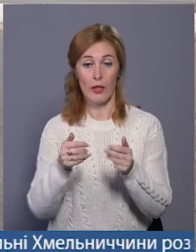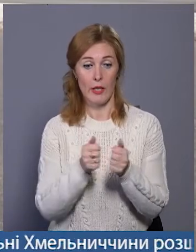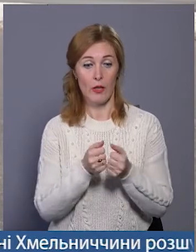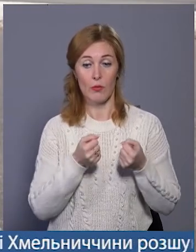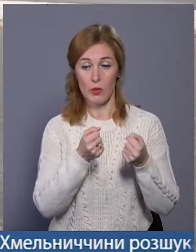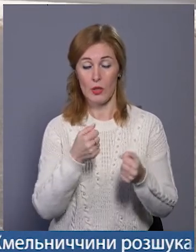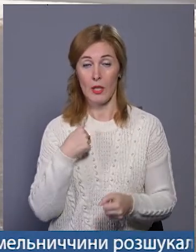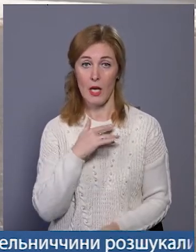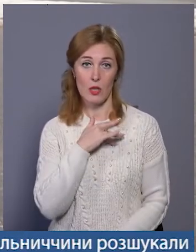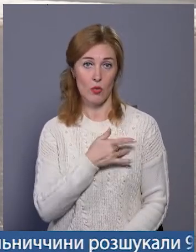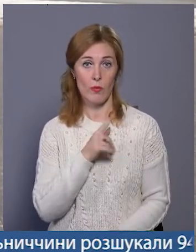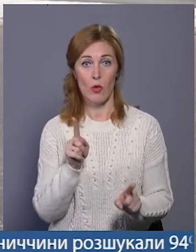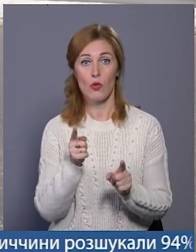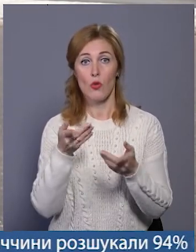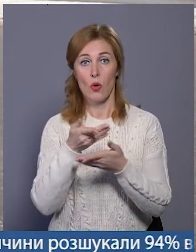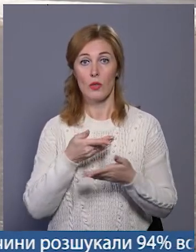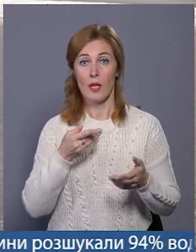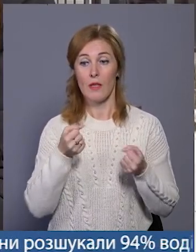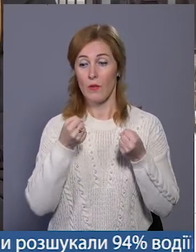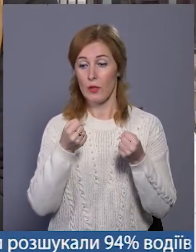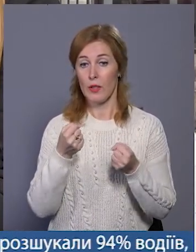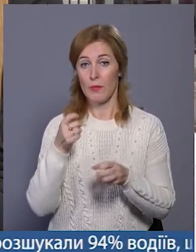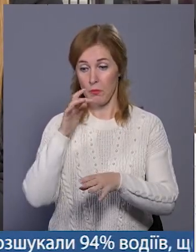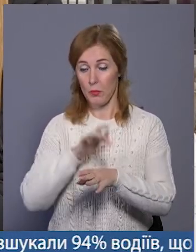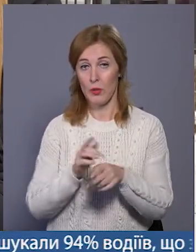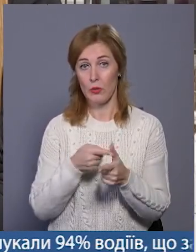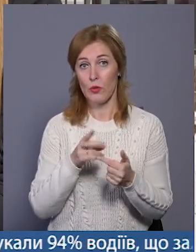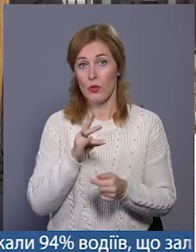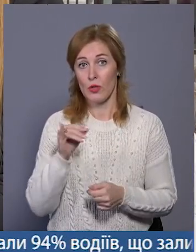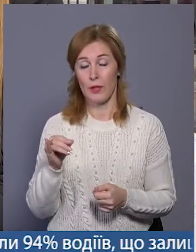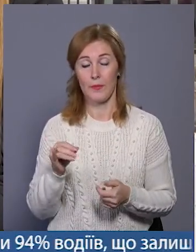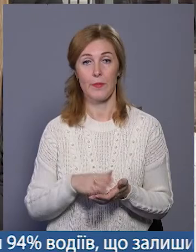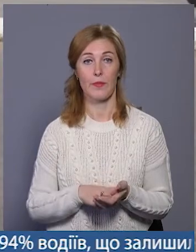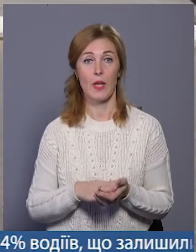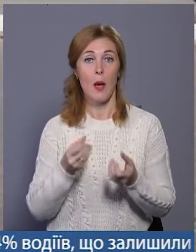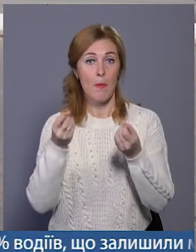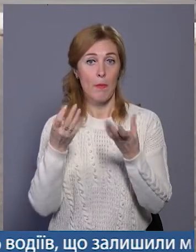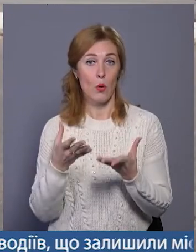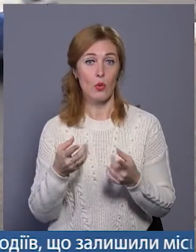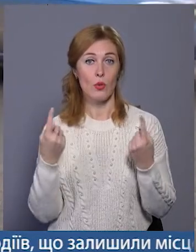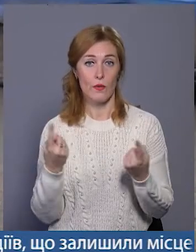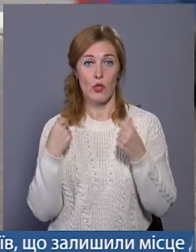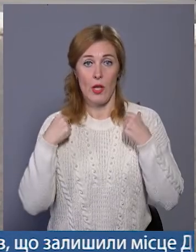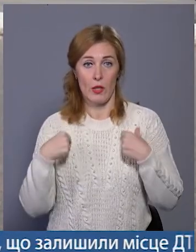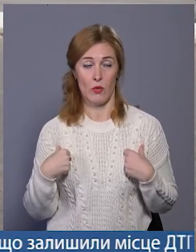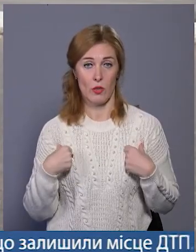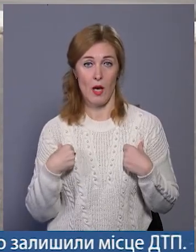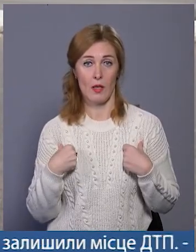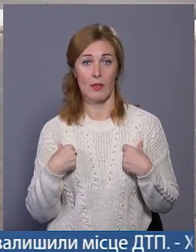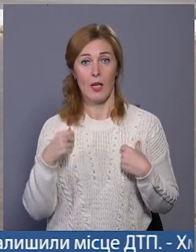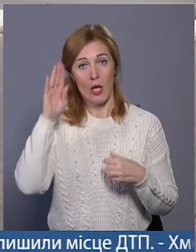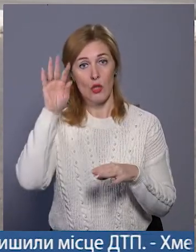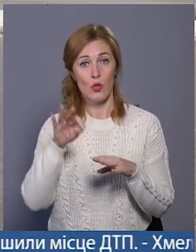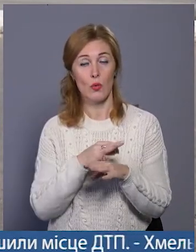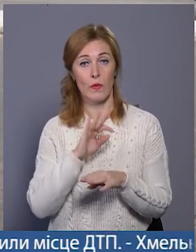Тоді я засумнювалася, що нас водій навіть помітив чи не помітив. Цього і почалося все це. Спочатку просто звичайний сінький рюкзак, просто мій чоловік зробив